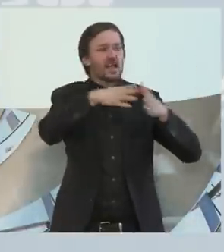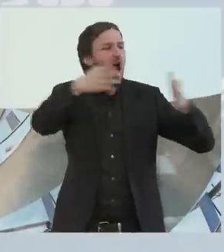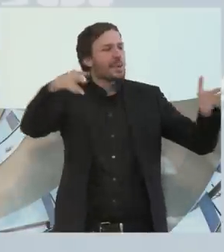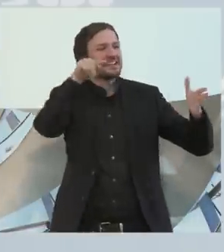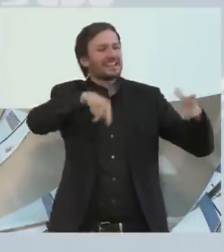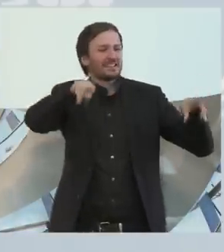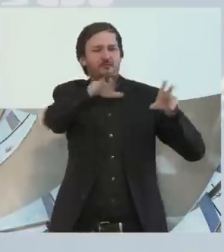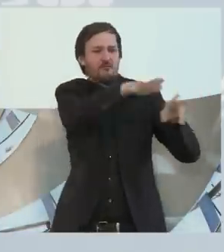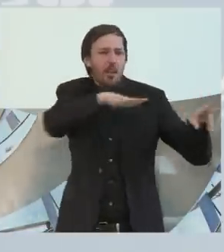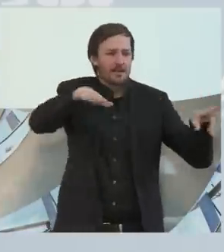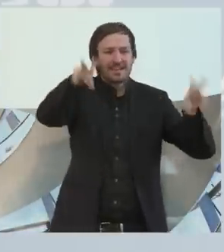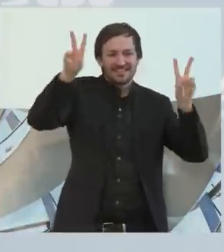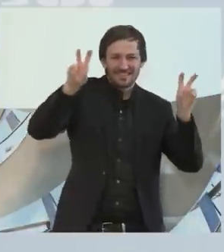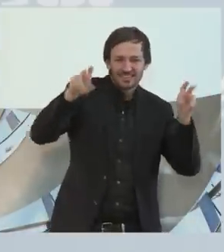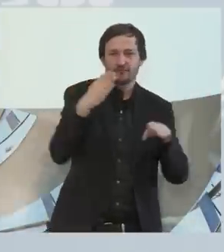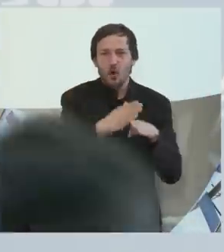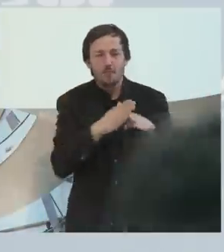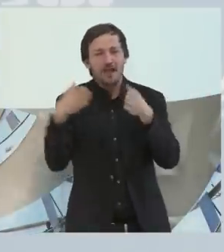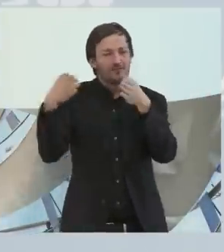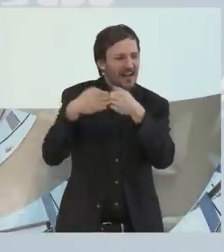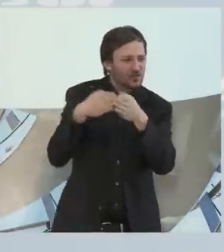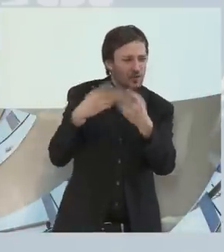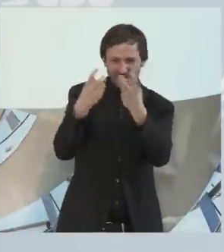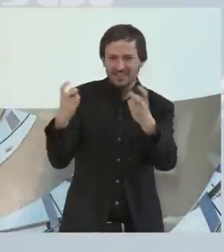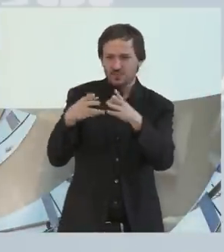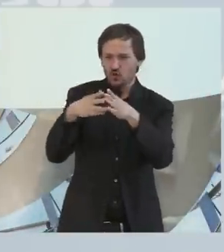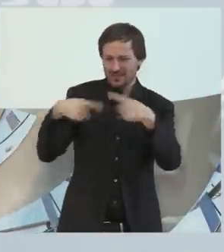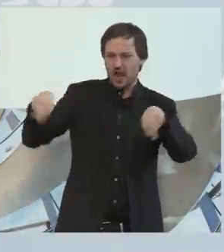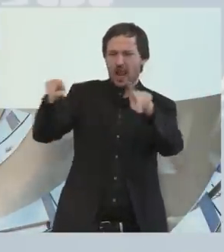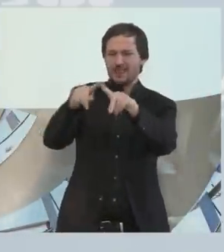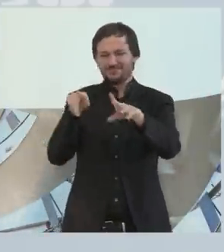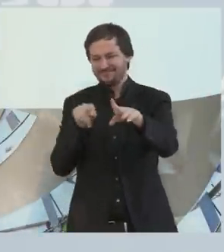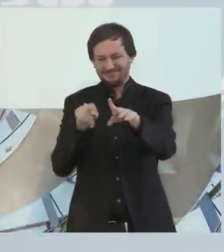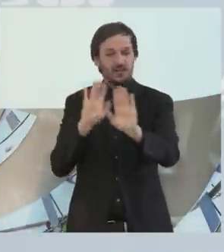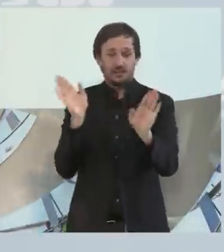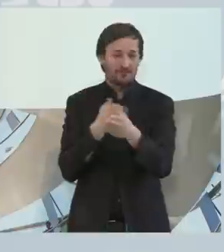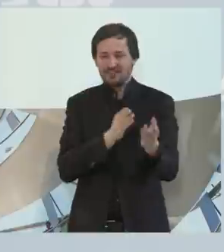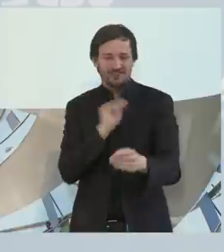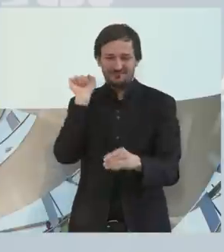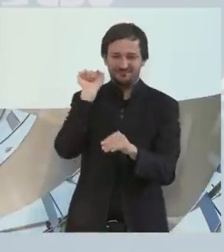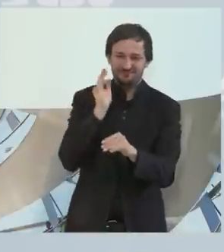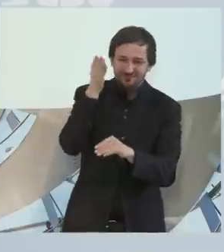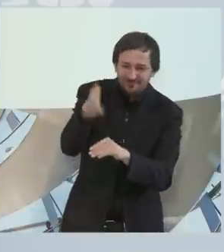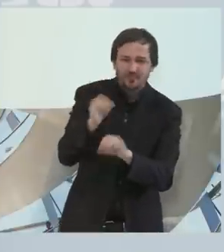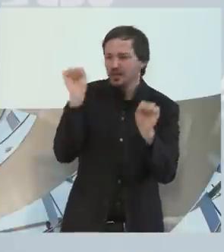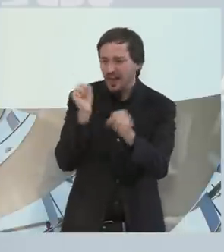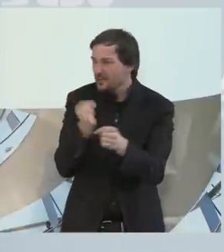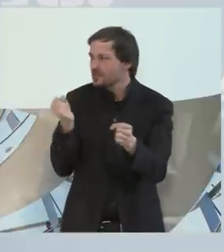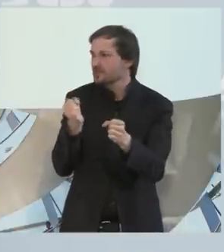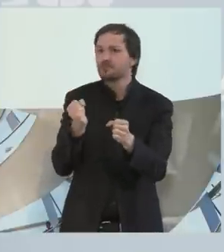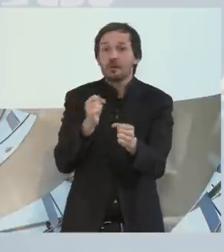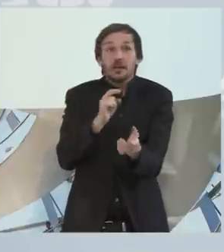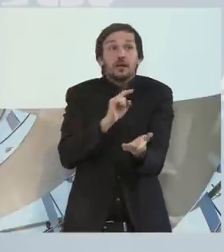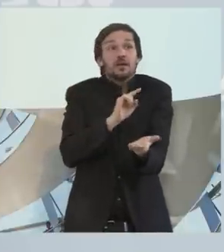wir in den Fraktionssitzungssaal nicht kommen konnten, obwohl wir alles